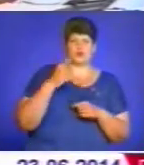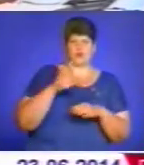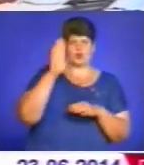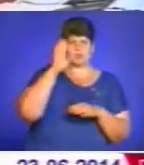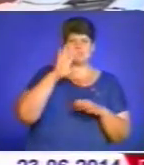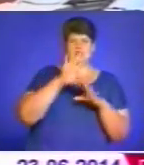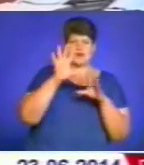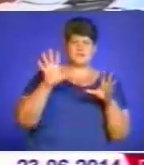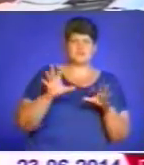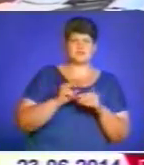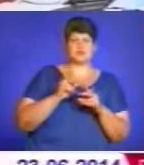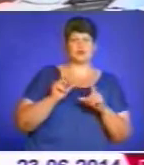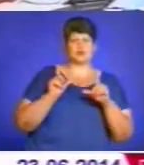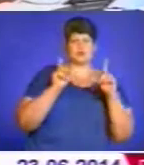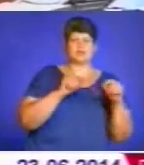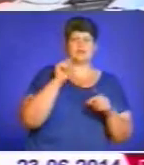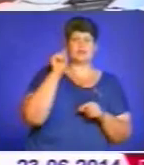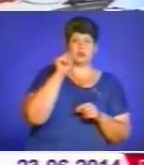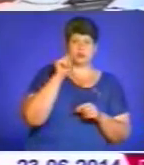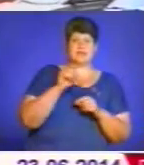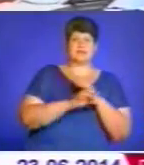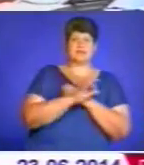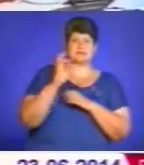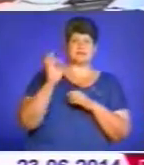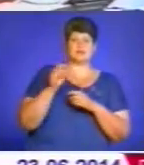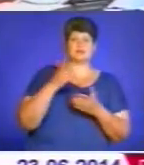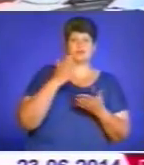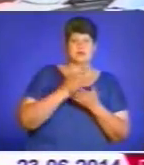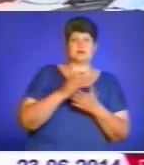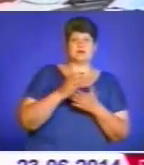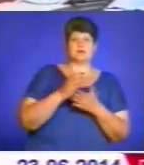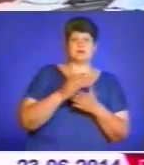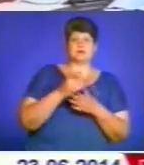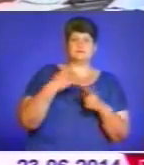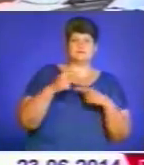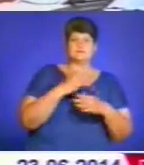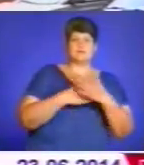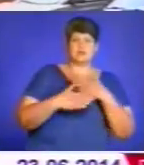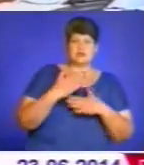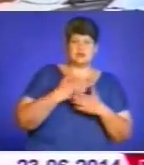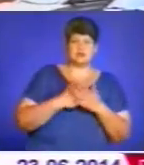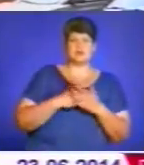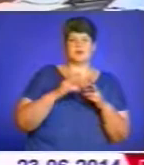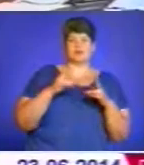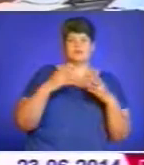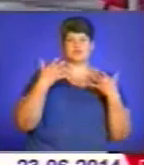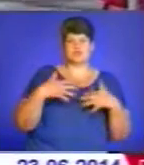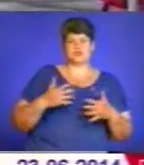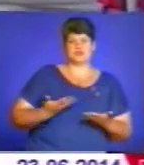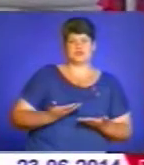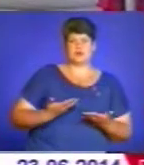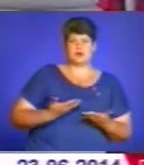а взагалі всіх, які їдуть туди на схід, які стоять там інвалідами, а в інших випадках і взагалі втрачають життя.